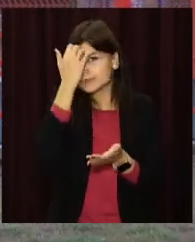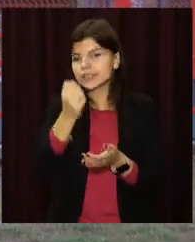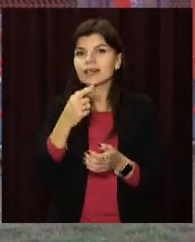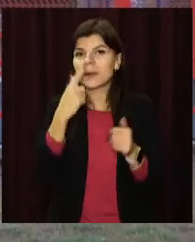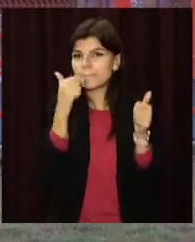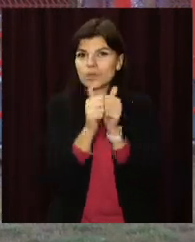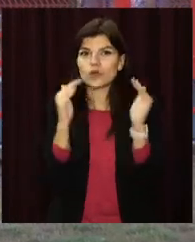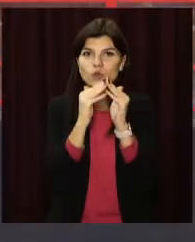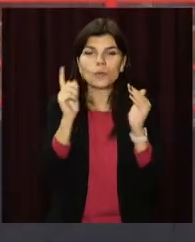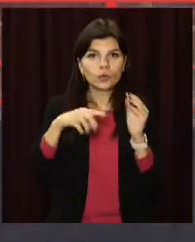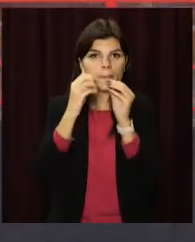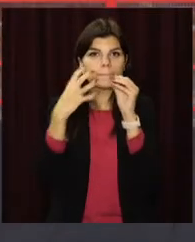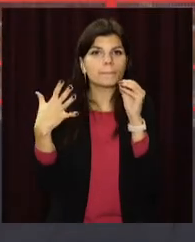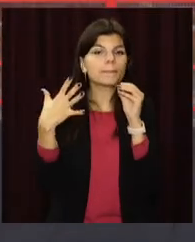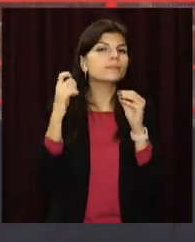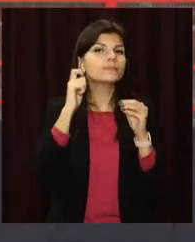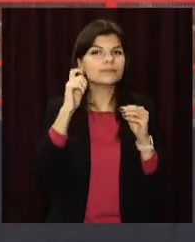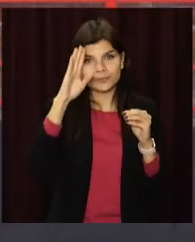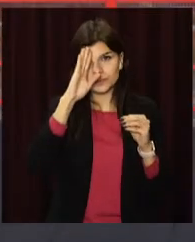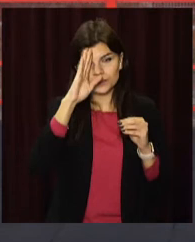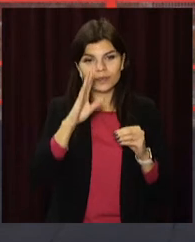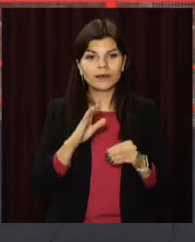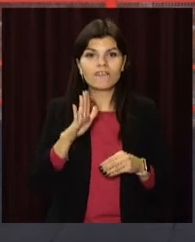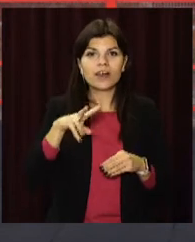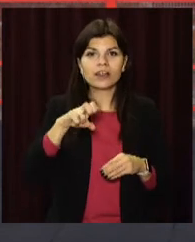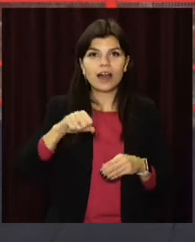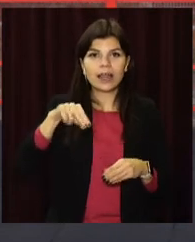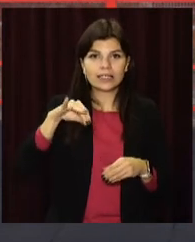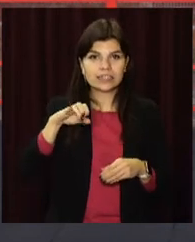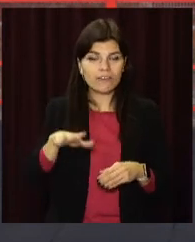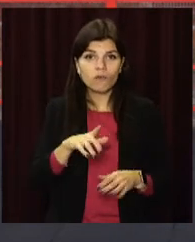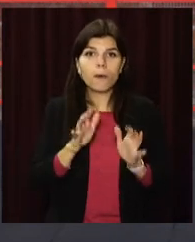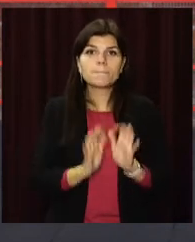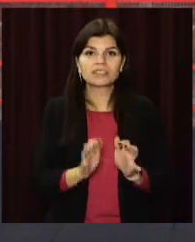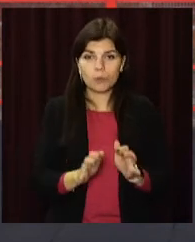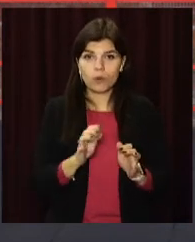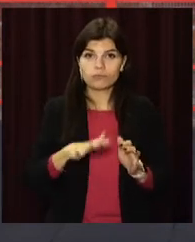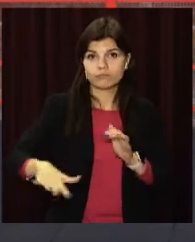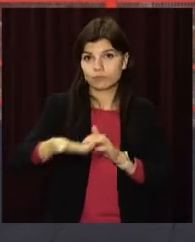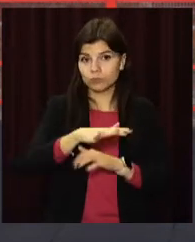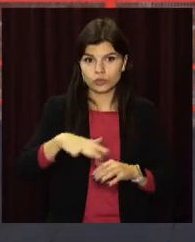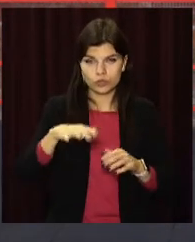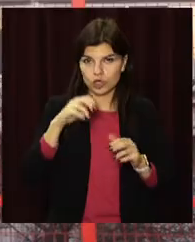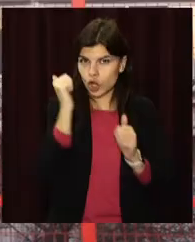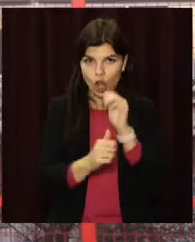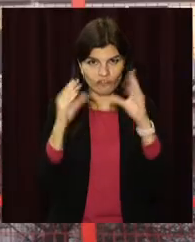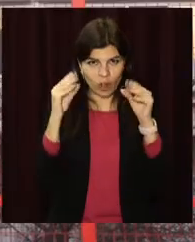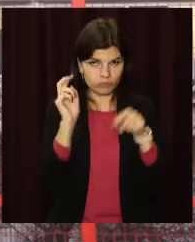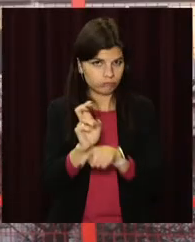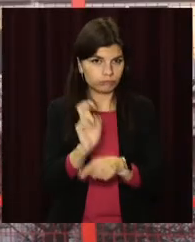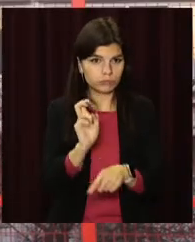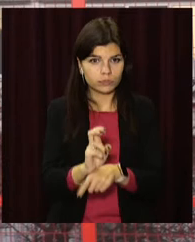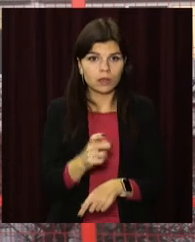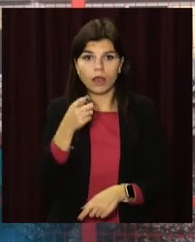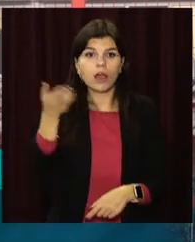поблизу дому і 15-річний кам'янчанин Владислав. Хлопець проводить час на баскетбольному майданчику чи не щовечора. «Тут не було